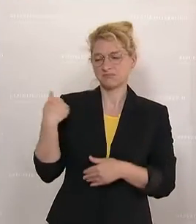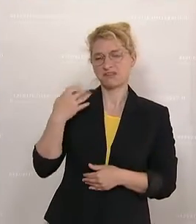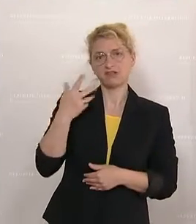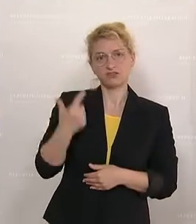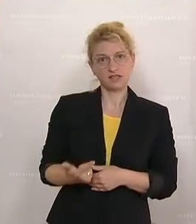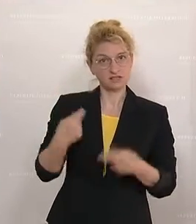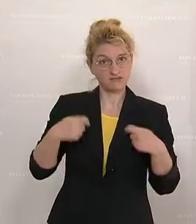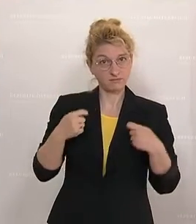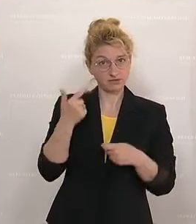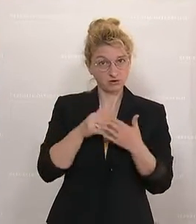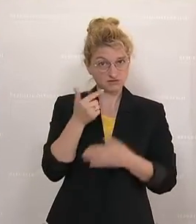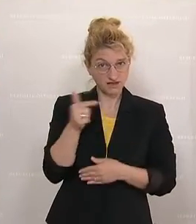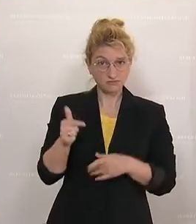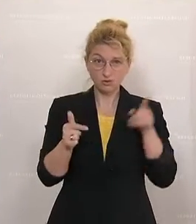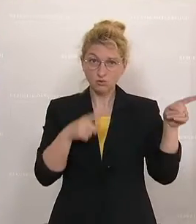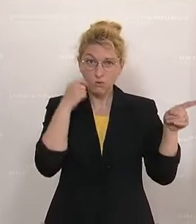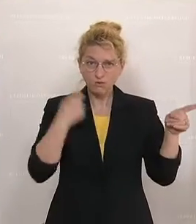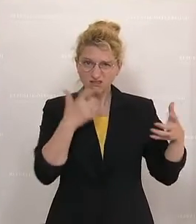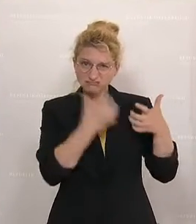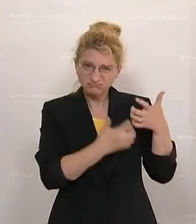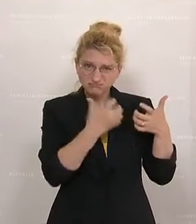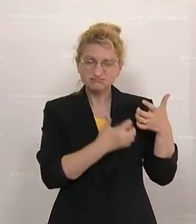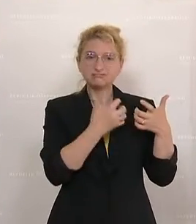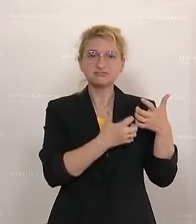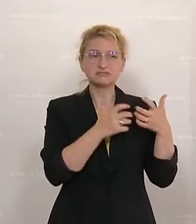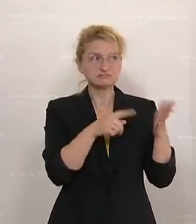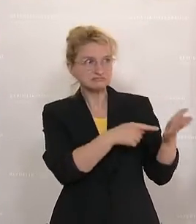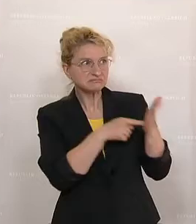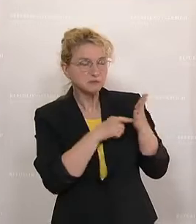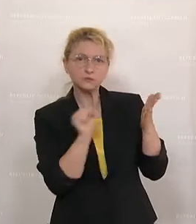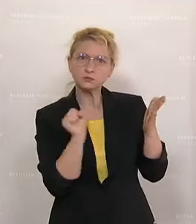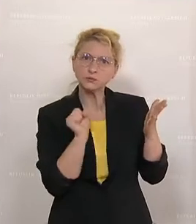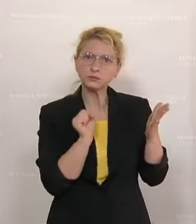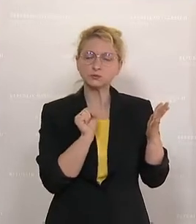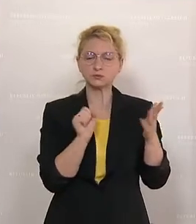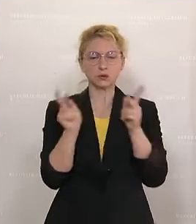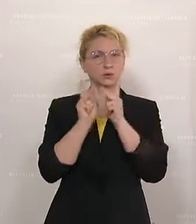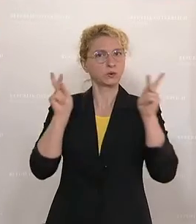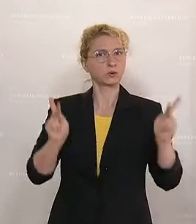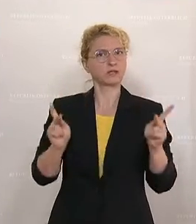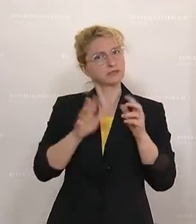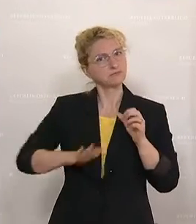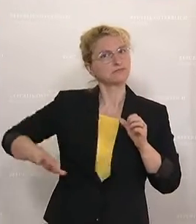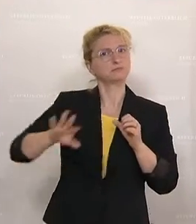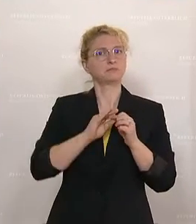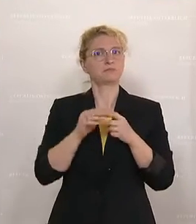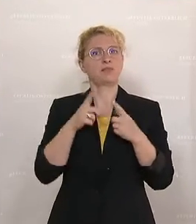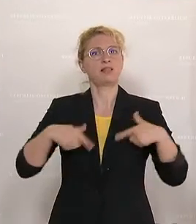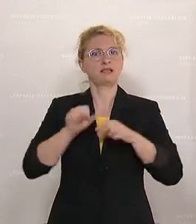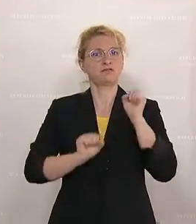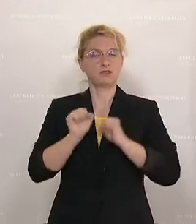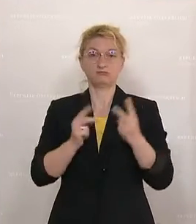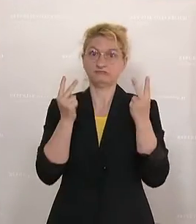Februar 2022 tobt ein Krieg in der Ukraine, der führt uns in dramatischer Weise vor Augen, wie wichtig das Konzept der umfassenden Landesverteidigung ist, die militärische,